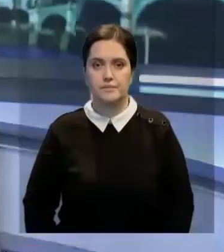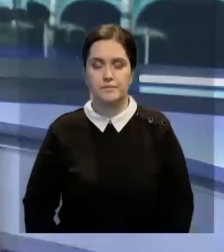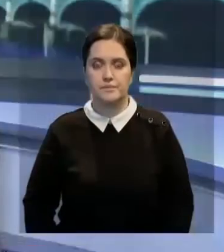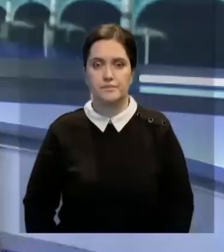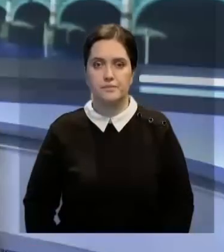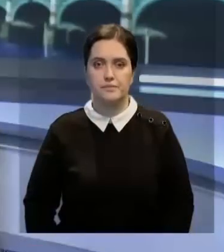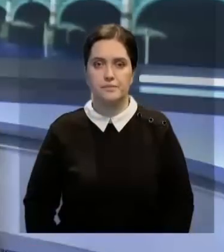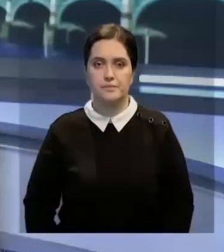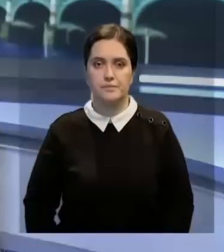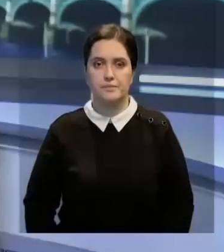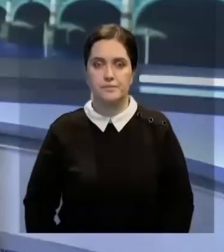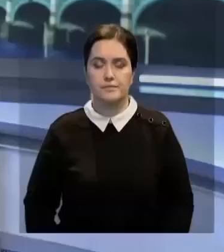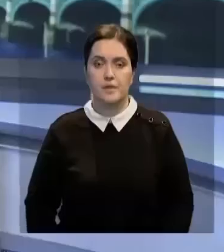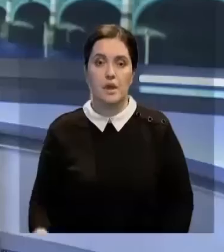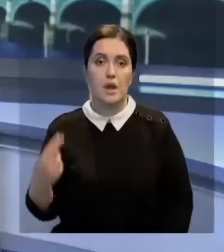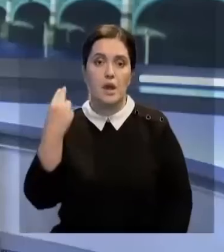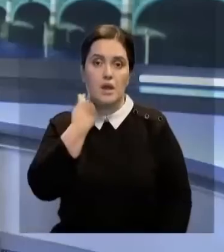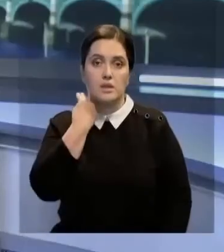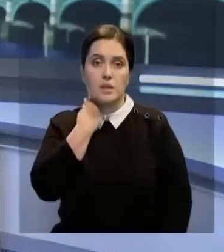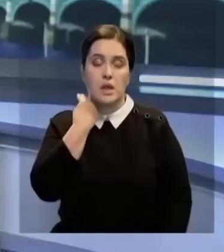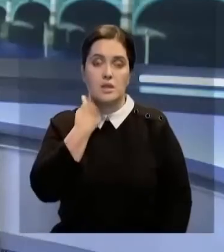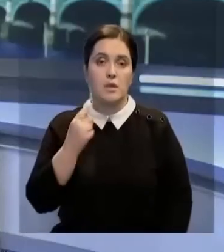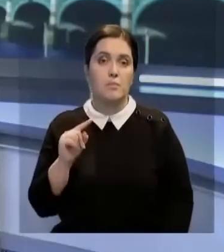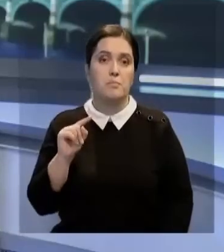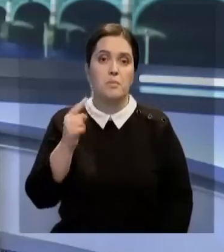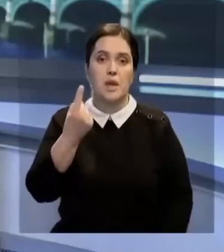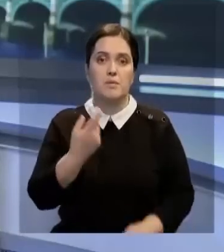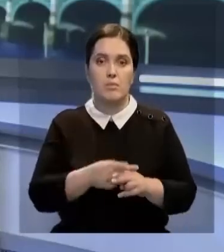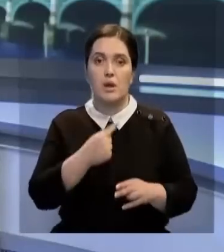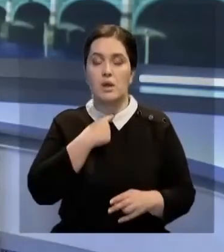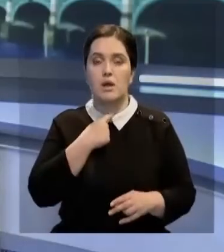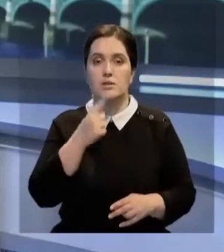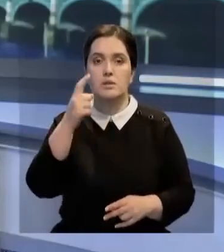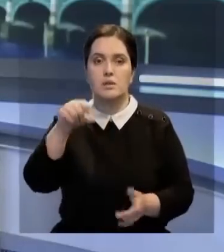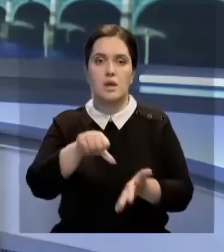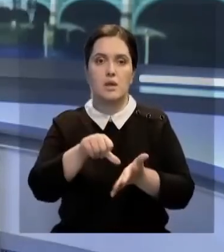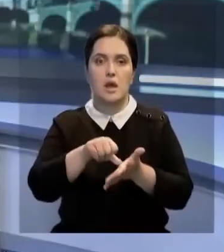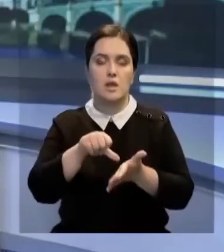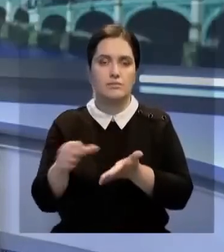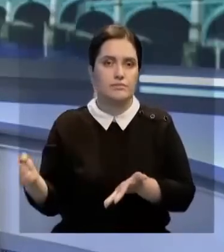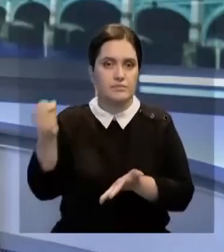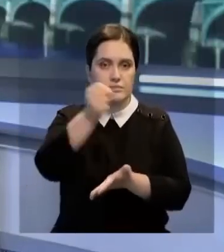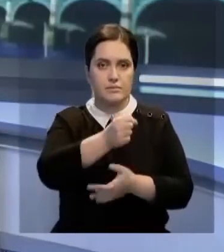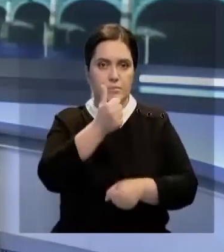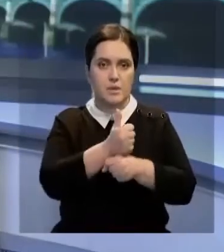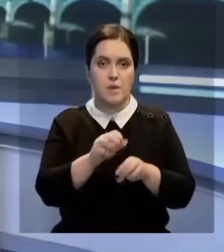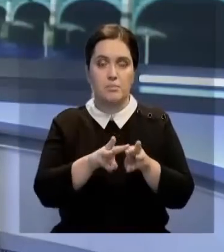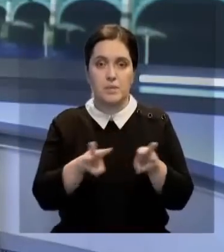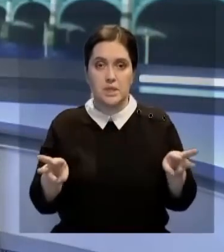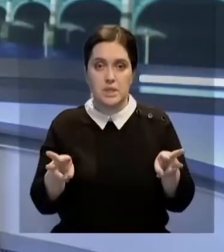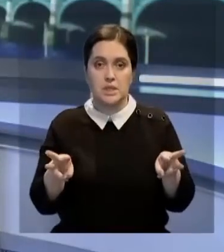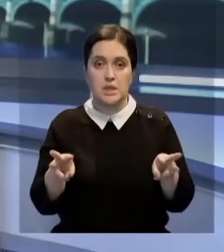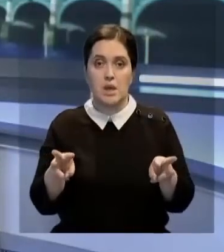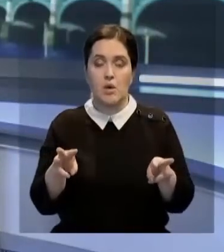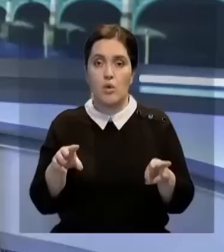И ещё о событиях в мире. В Соединённом Королевстве начался первый раунд голосования за кандидатов на пост премьер-министра. За кресло